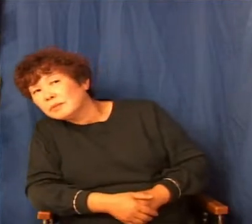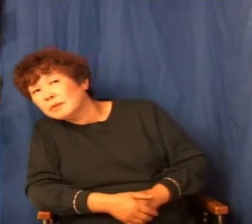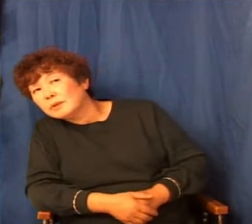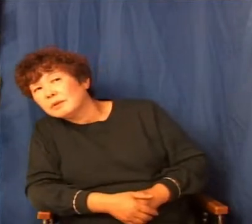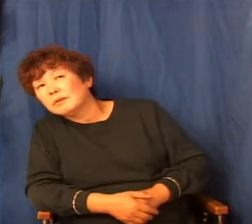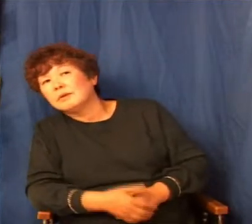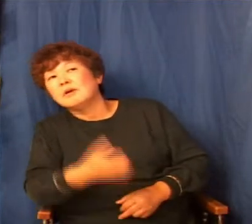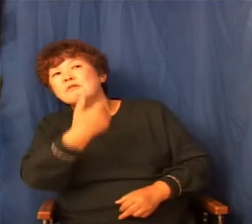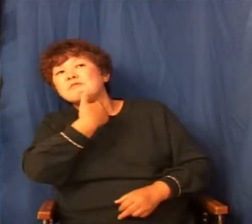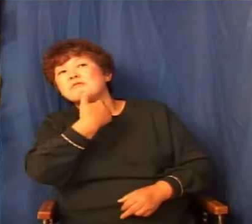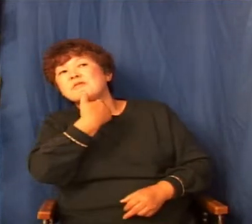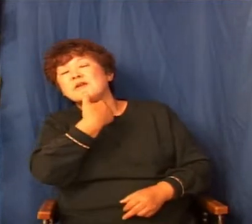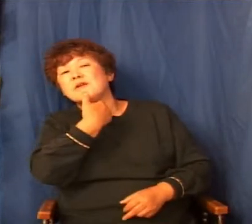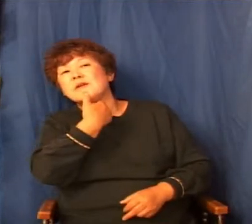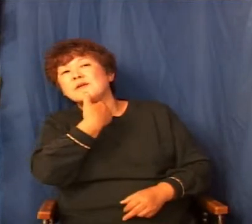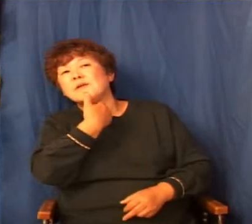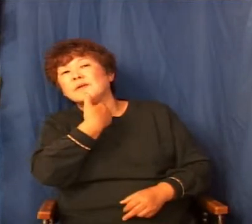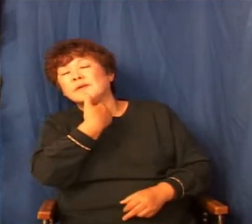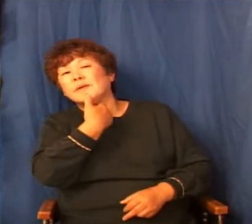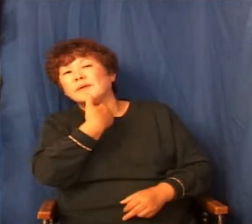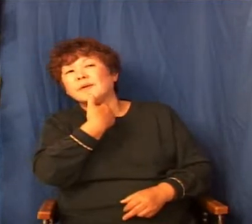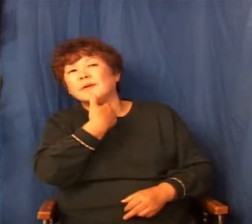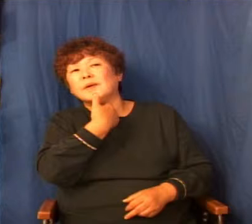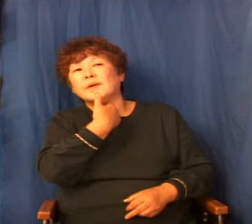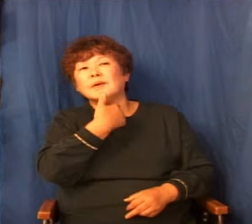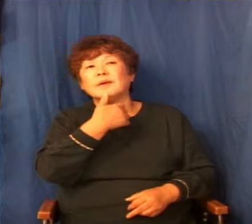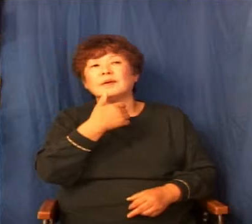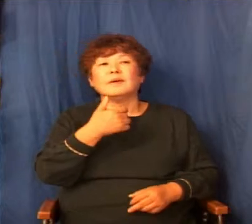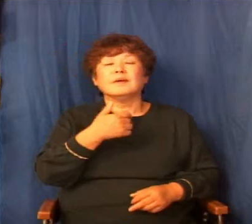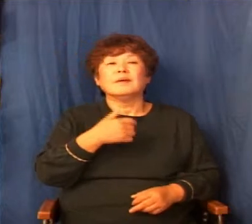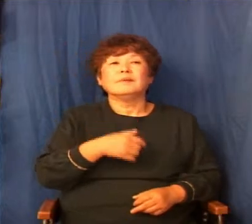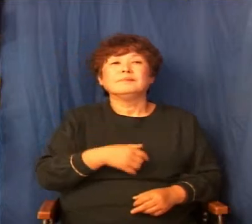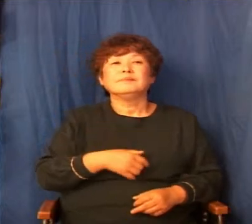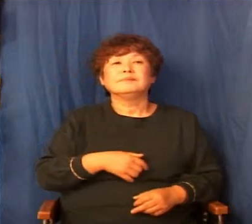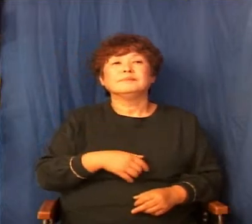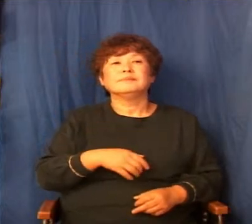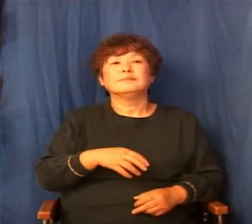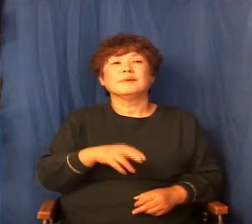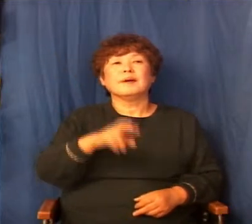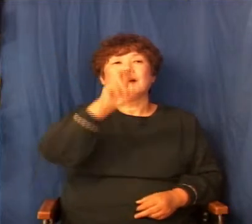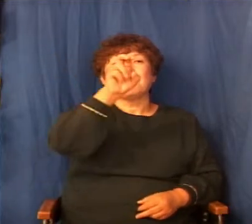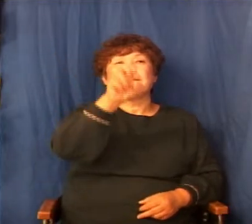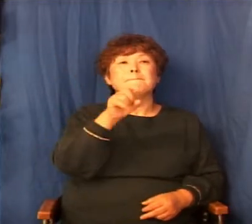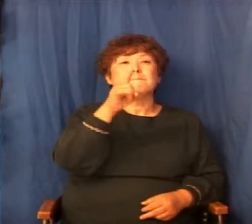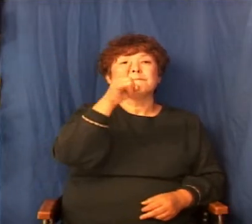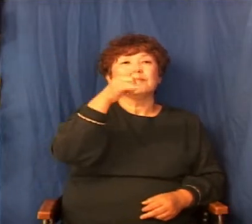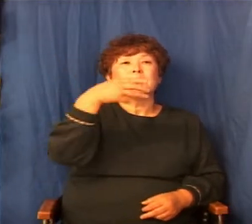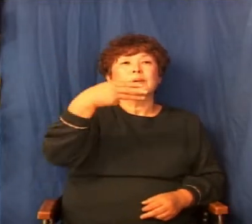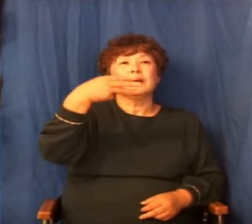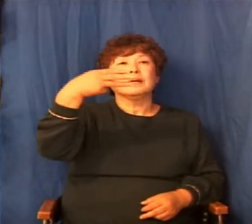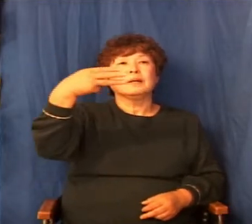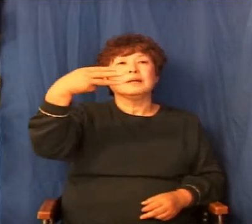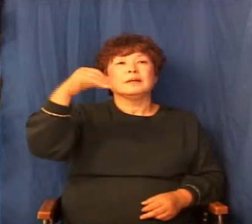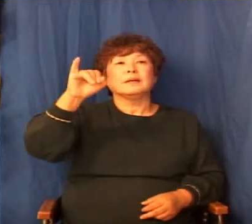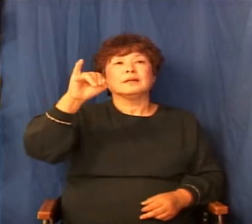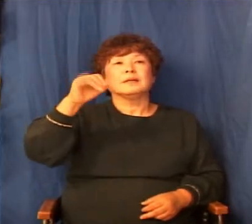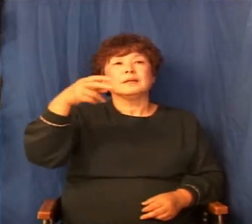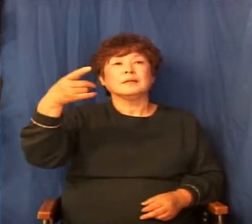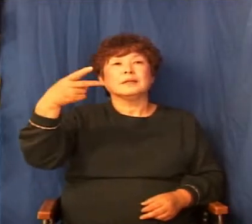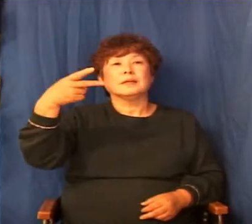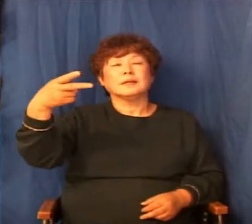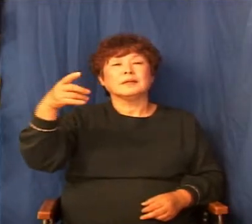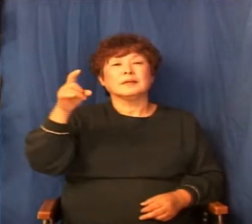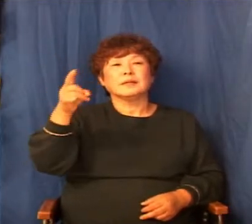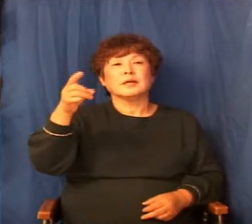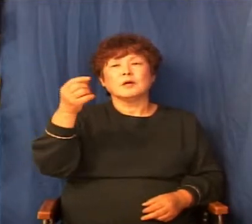생긴 게 로마입니다 근데 그 바로 밑에가 지금 멜리데이인 거예요 그러니까 뭐예요 지금 여기에서